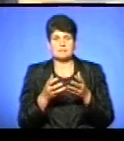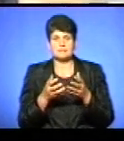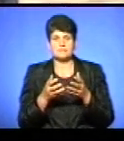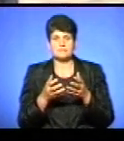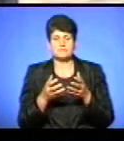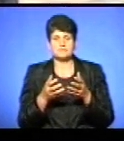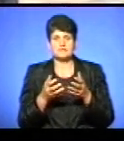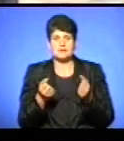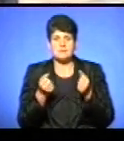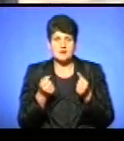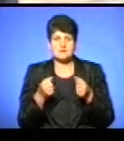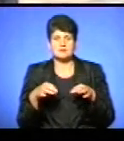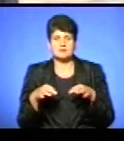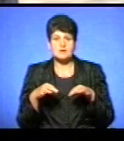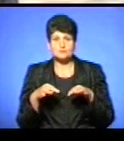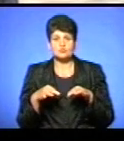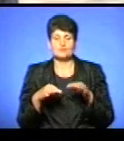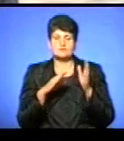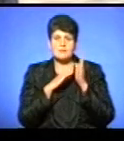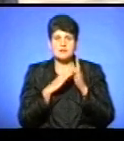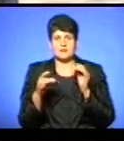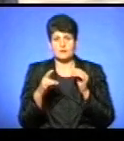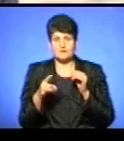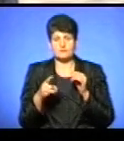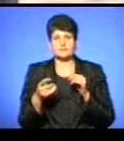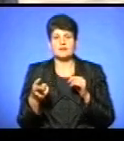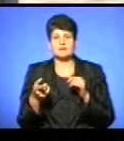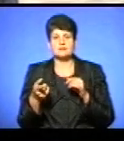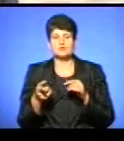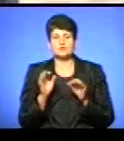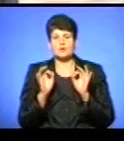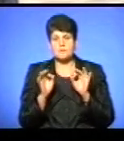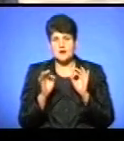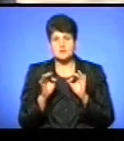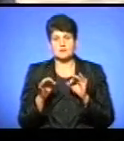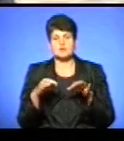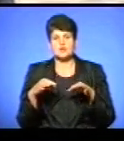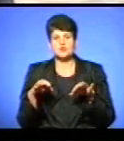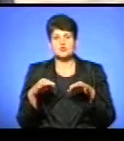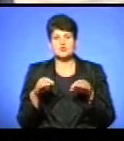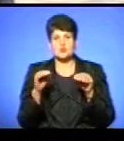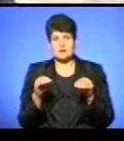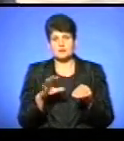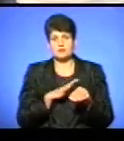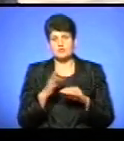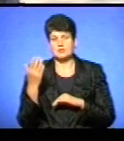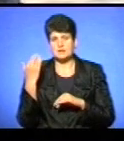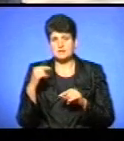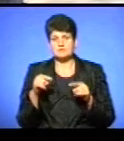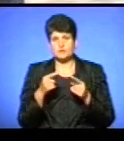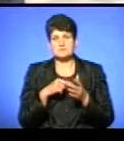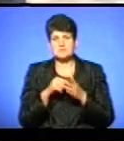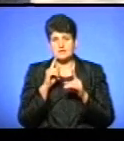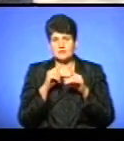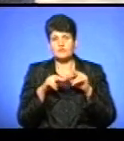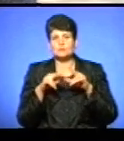спальних районах. На жаль, в Тернополі є така тенденція, що стоянки, повноцінні стоянки, які були під охороною, які створювала колись міська влада, вони